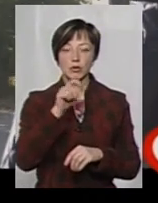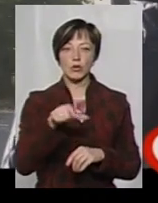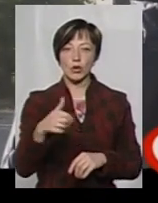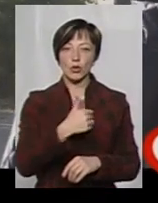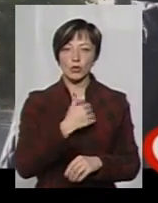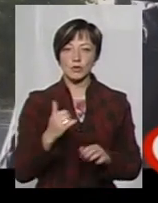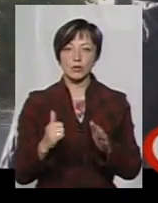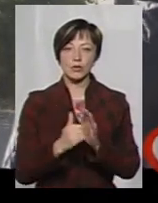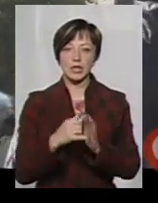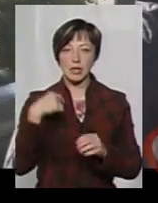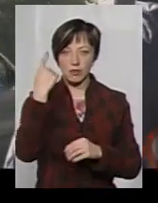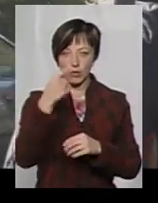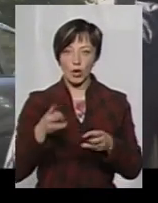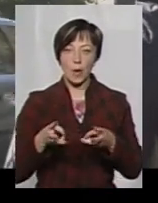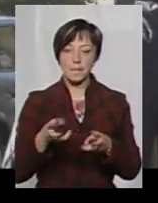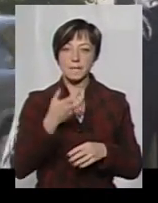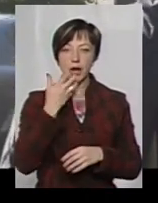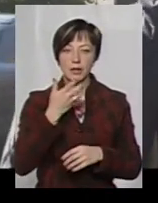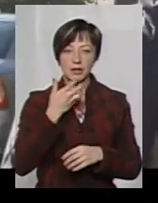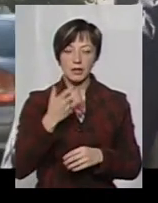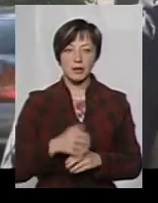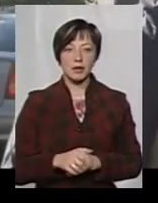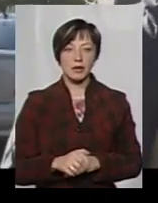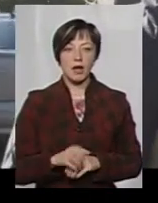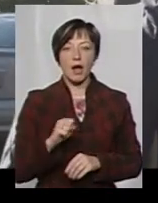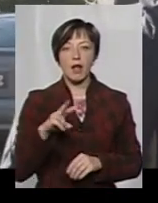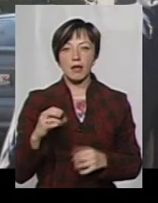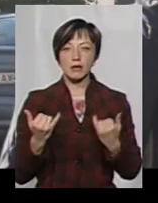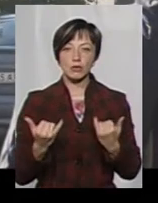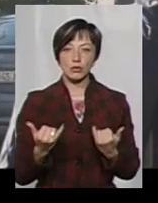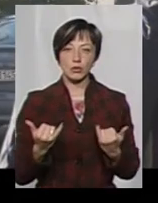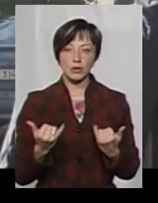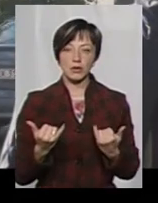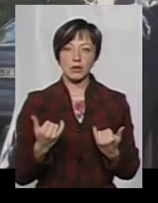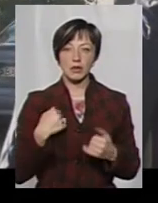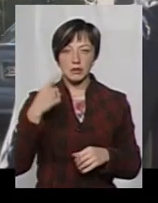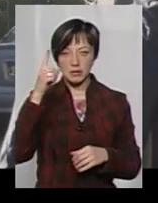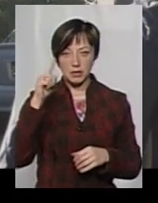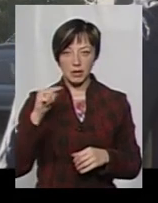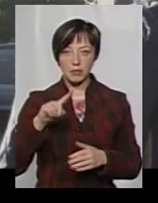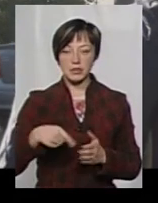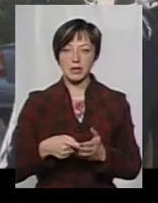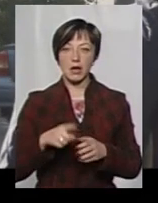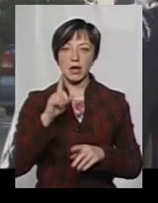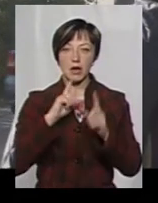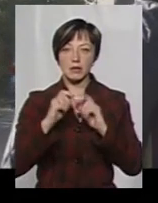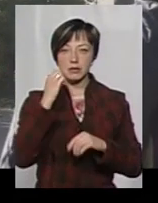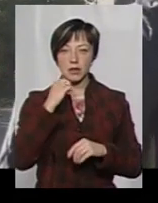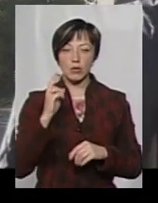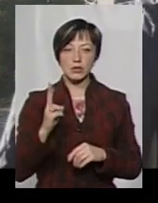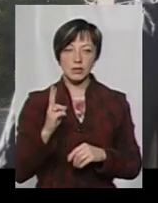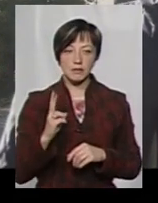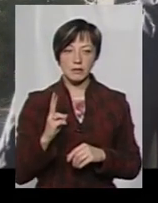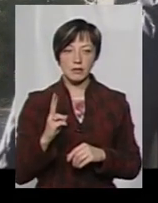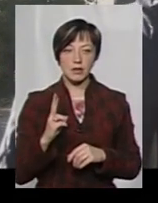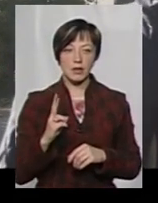хочуть встановити індивідуальне опалення, але на сьогодні, наскільки мені відомо, міська рада Старокостянтинівська